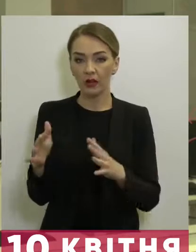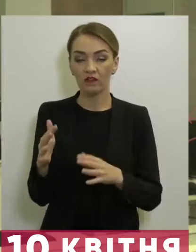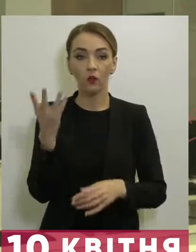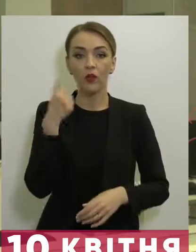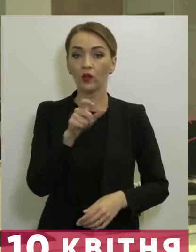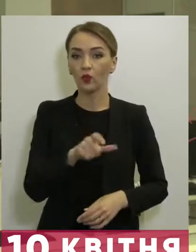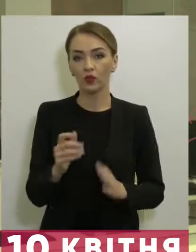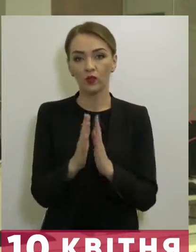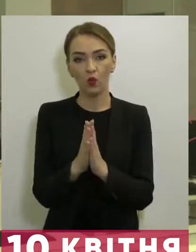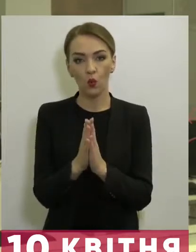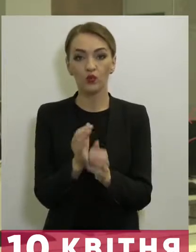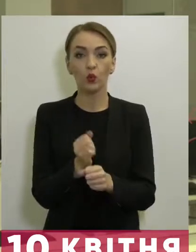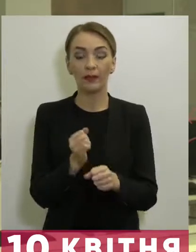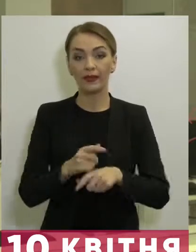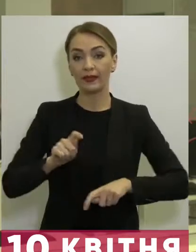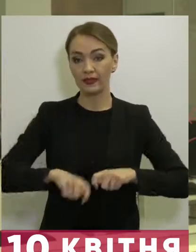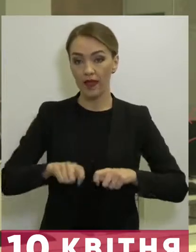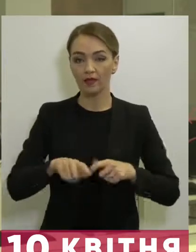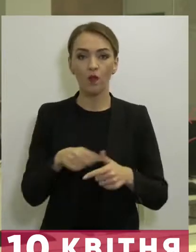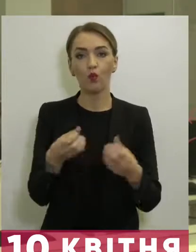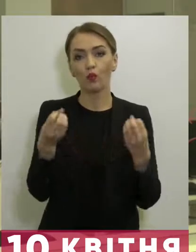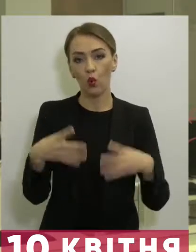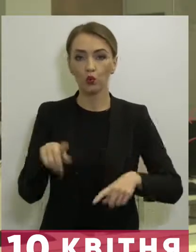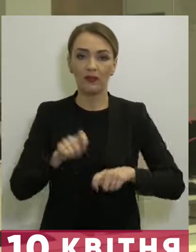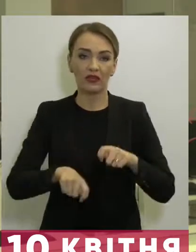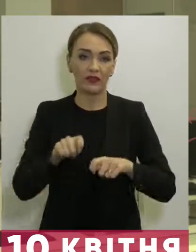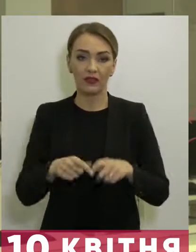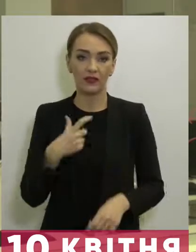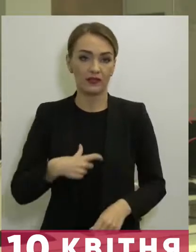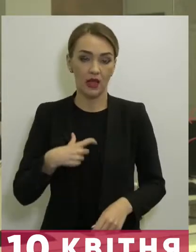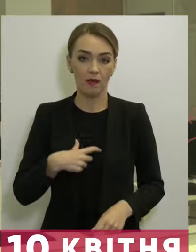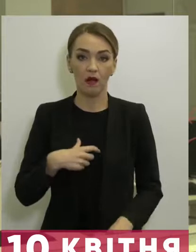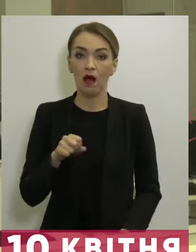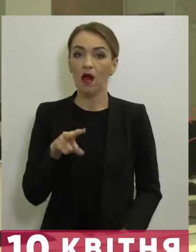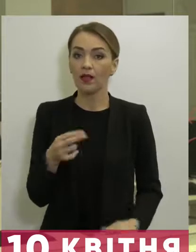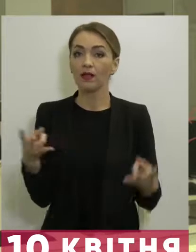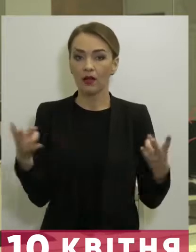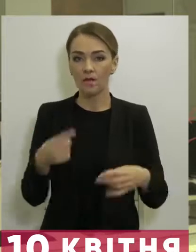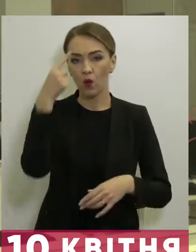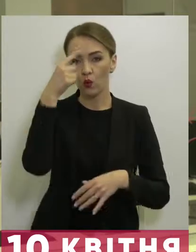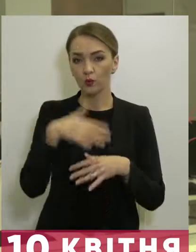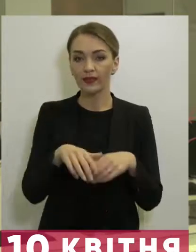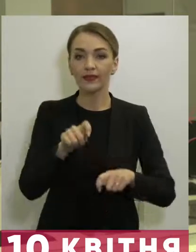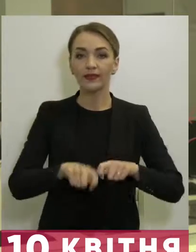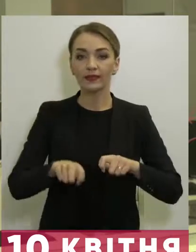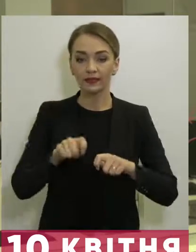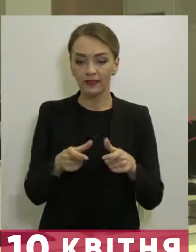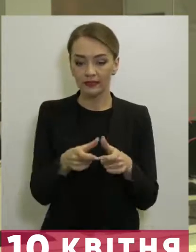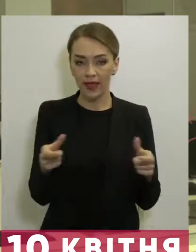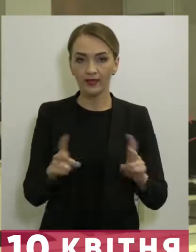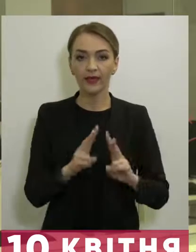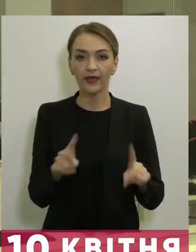люди просять зробити їм тест, або просто перевірити себе. Але ж треба розуміти, що тести, які